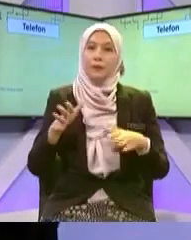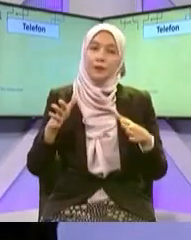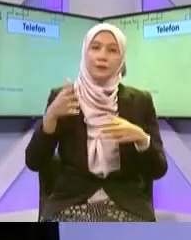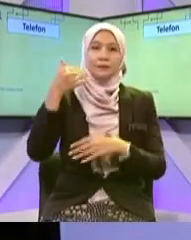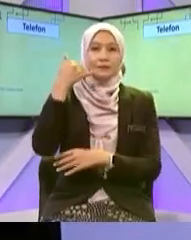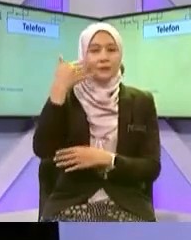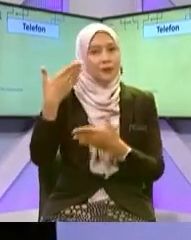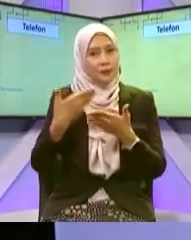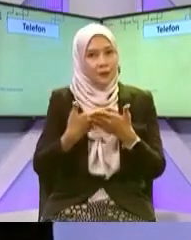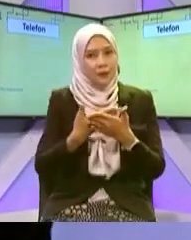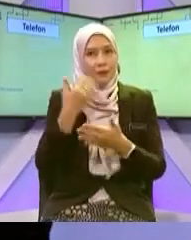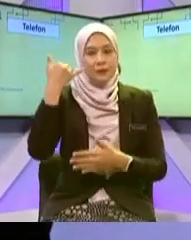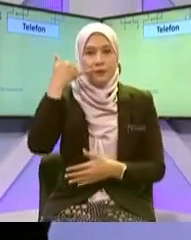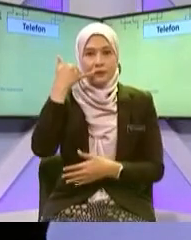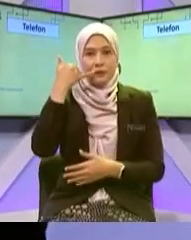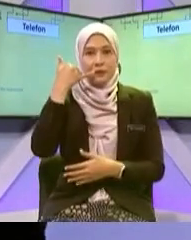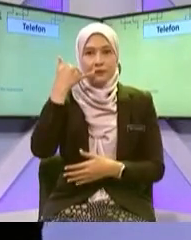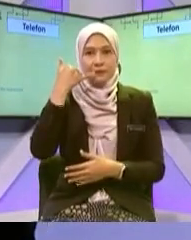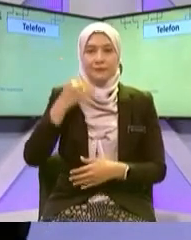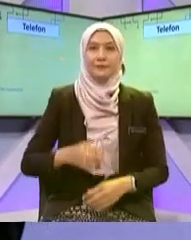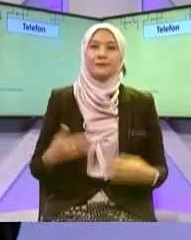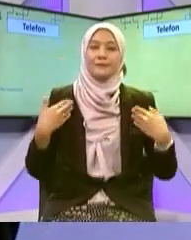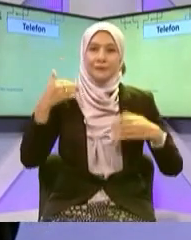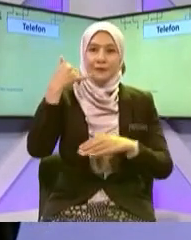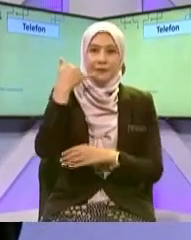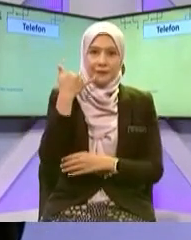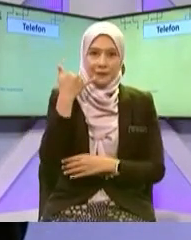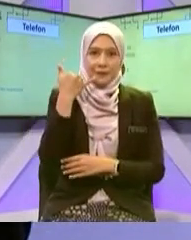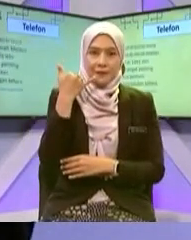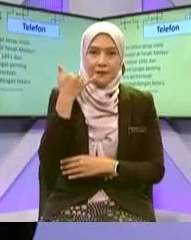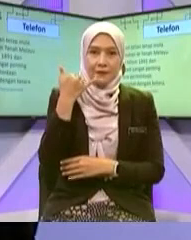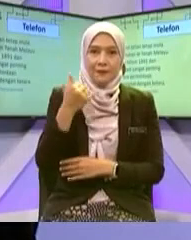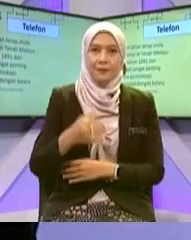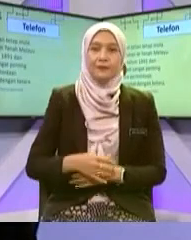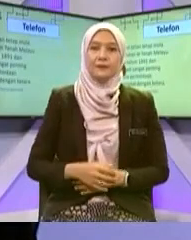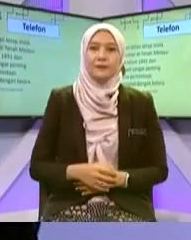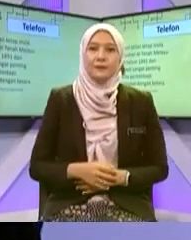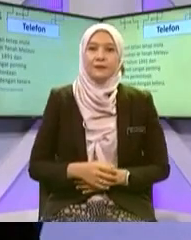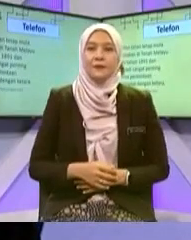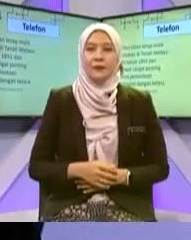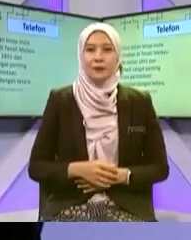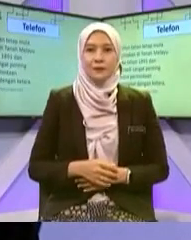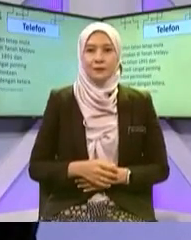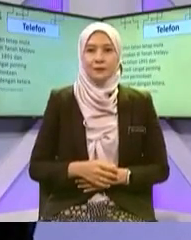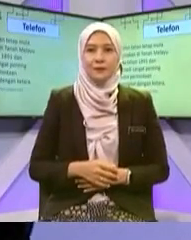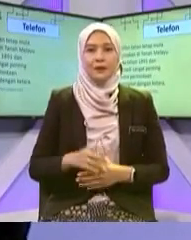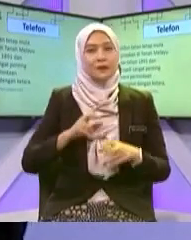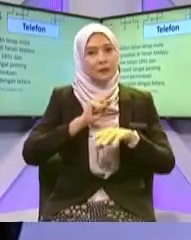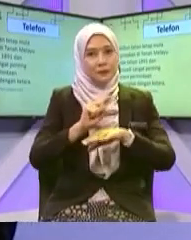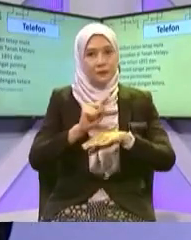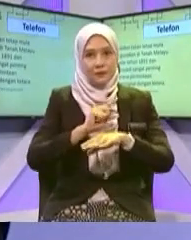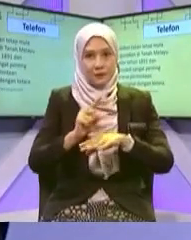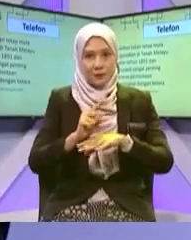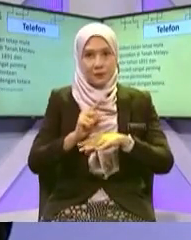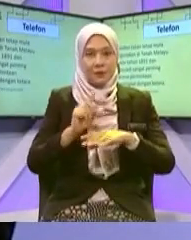Adanya telefon Wujudlah Telefon selepas itu Wujudlah telefon Selepas itu Jadi telefon Talian tetap Mula digunakan Di